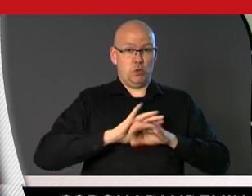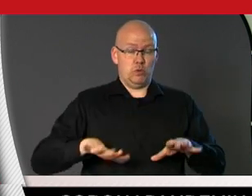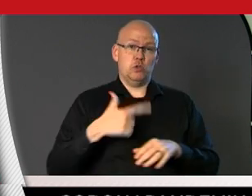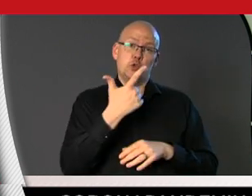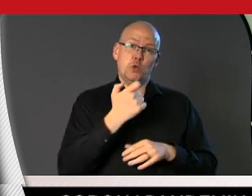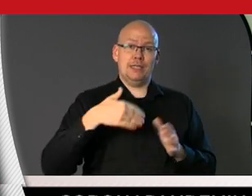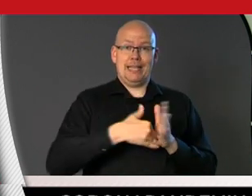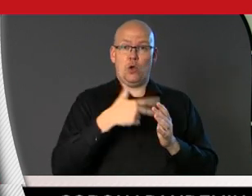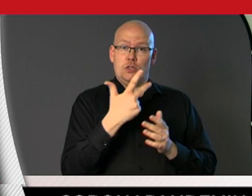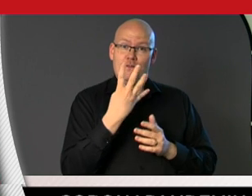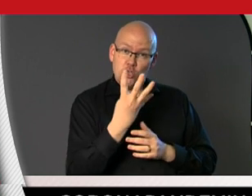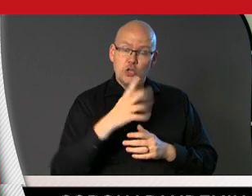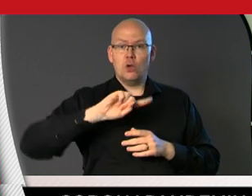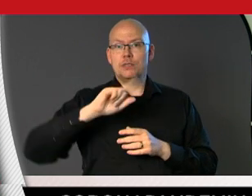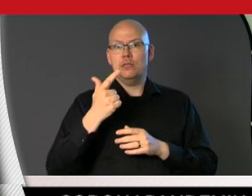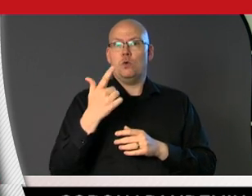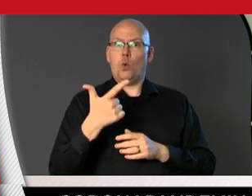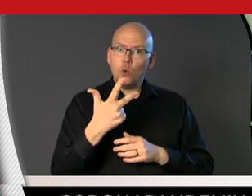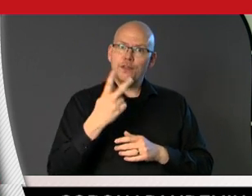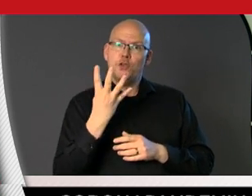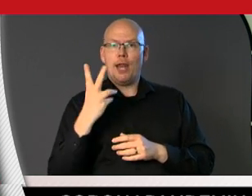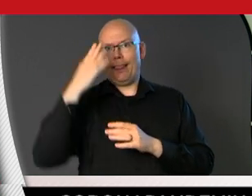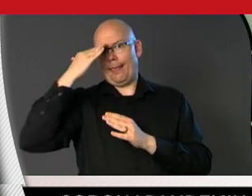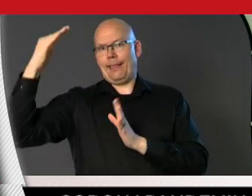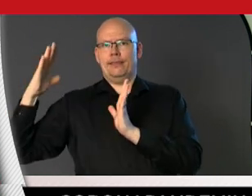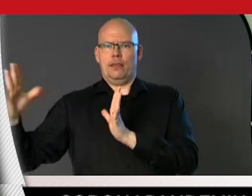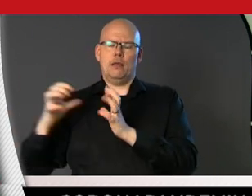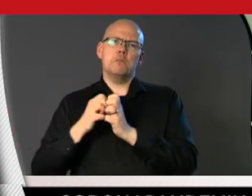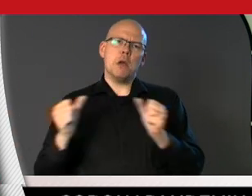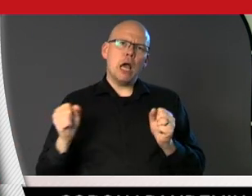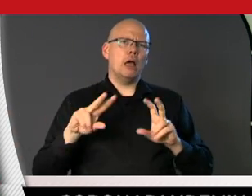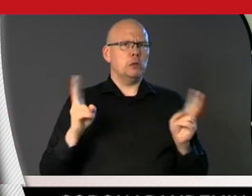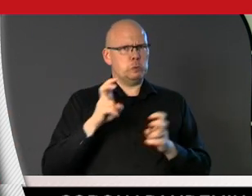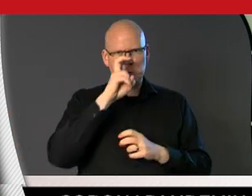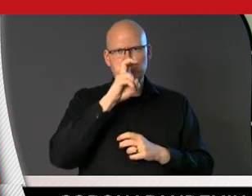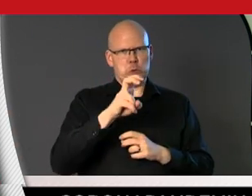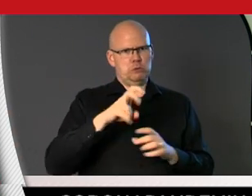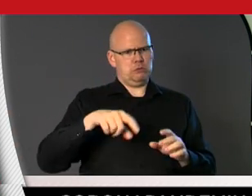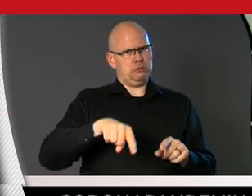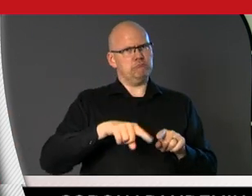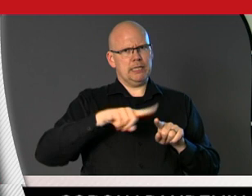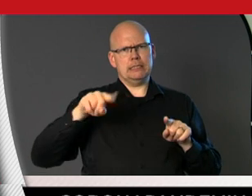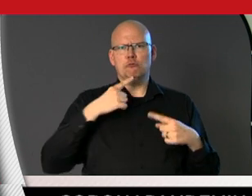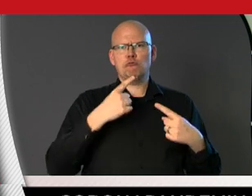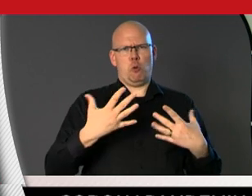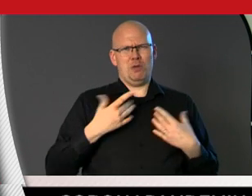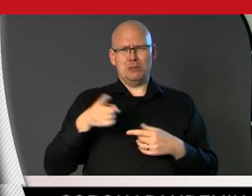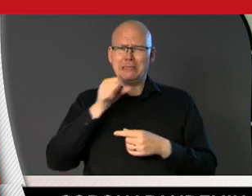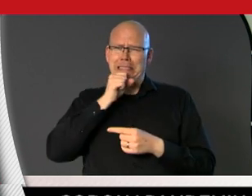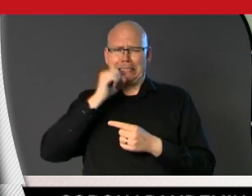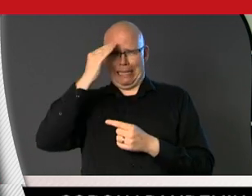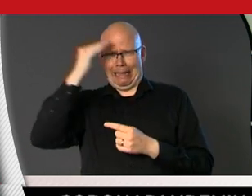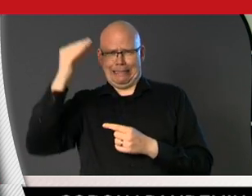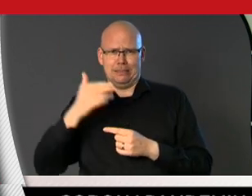-84 och 85 äldre, men där kan man se att det här drivs till viss del av att det är de som är allra äldst 85